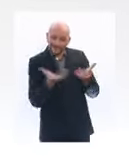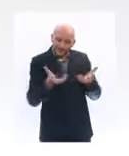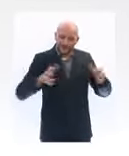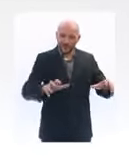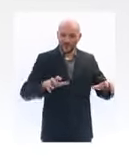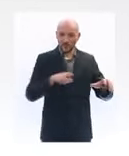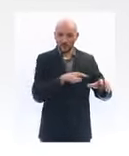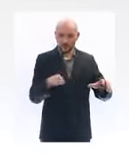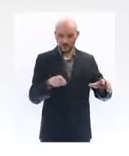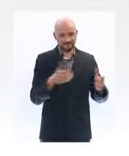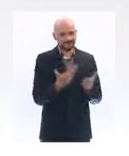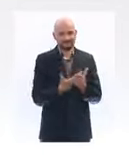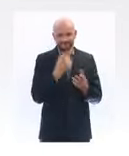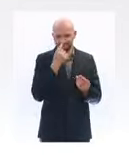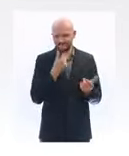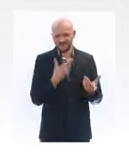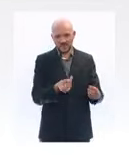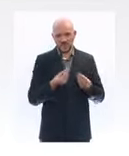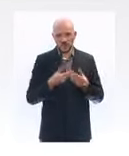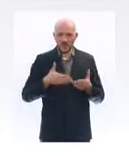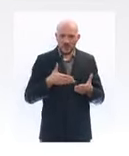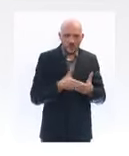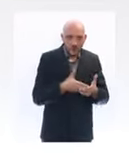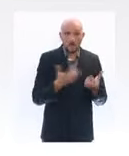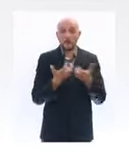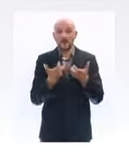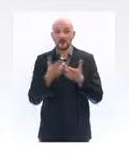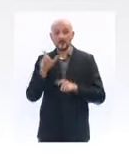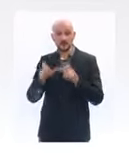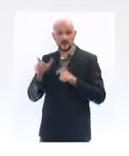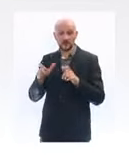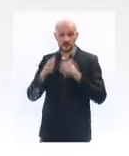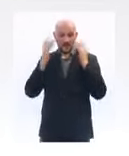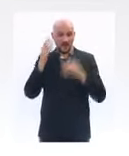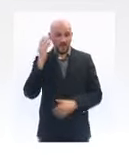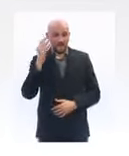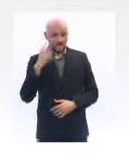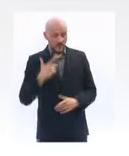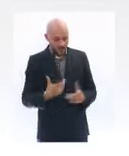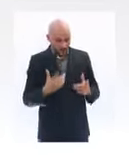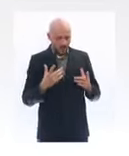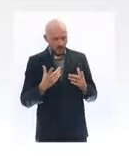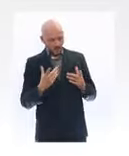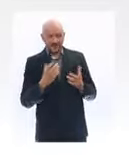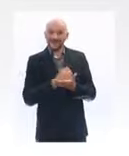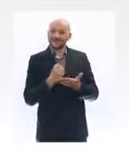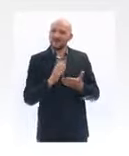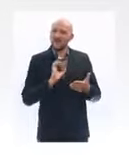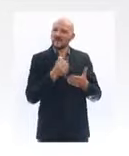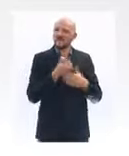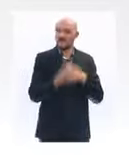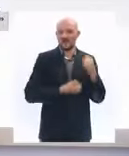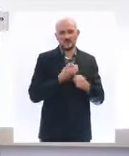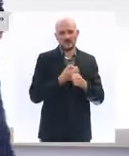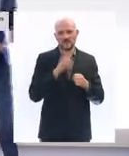nous voulons que les élèves, à fortiori ceux qui ont des examens de fin d'année, puissent ne pas avoir d'interruption ou de gêne dans leurs études.